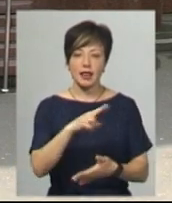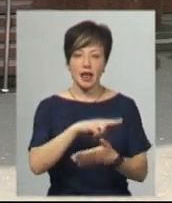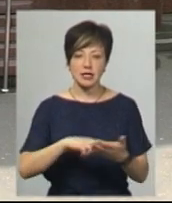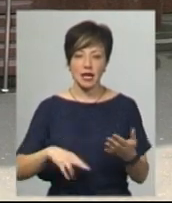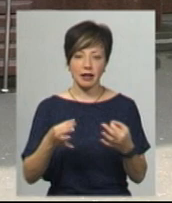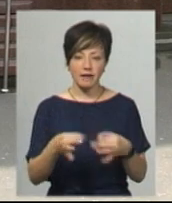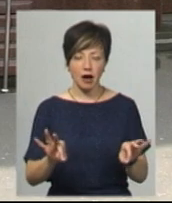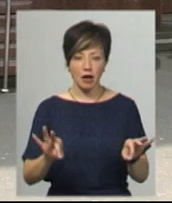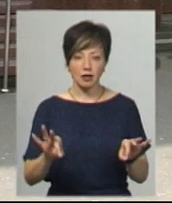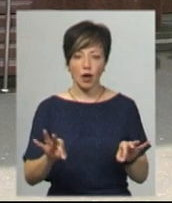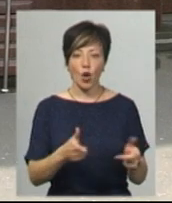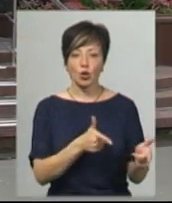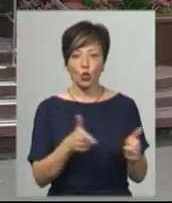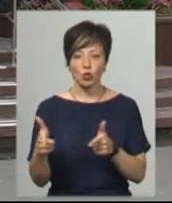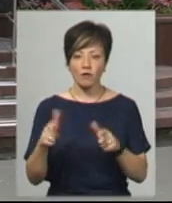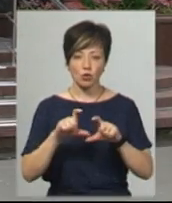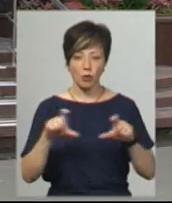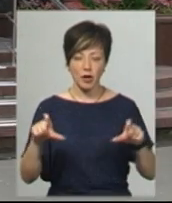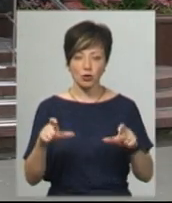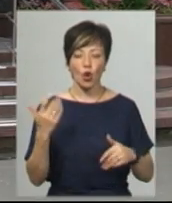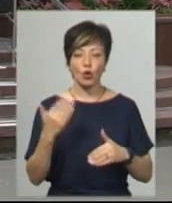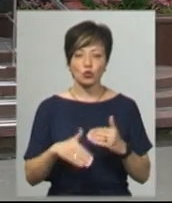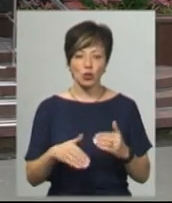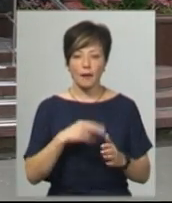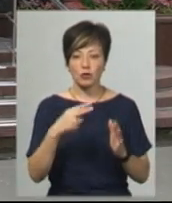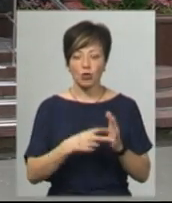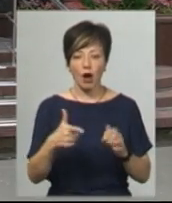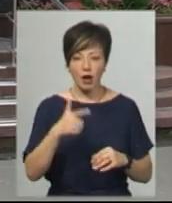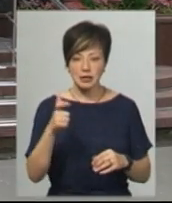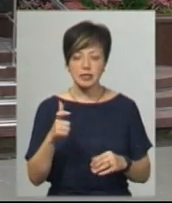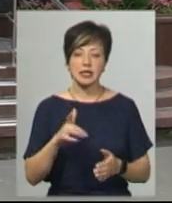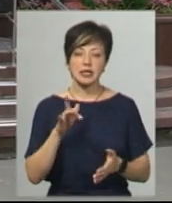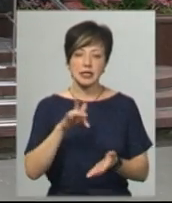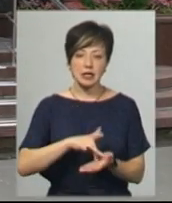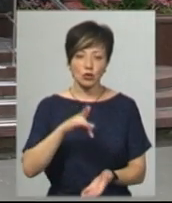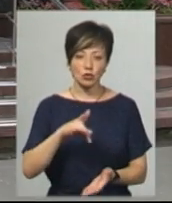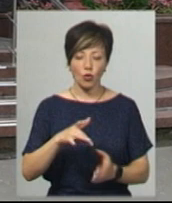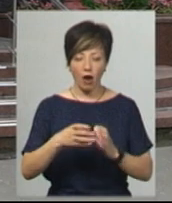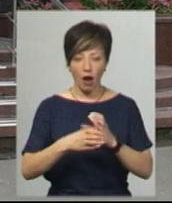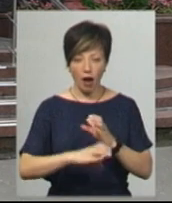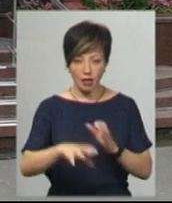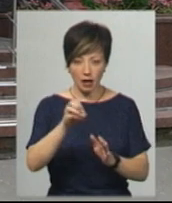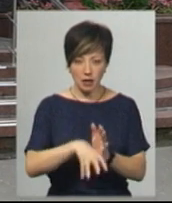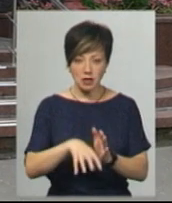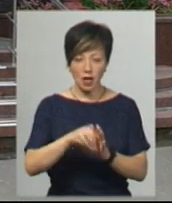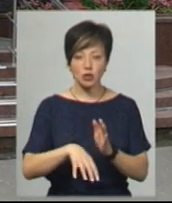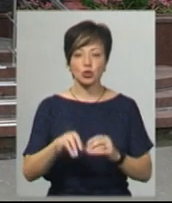на готовність об'єкту. Вже підведено газ, підведено централізовану каналізацію,